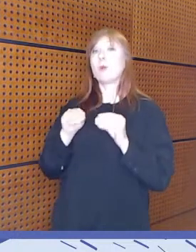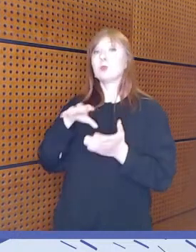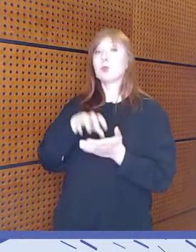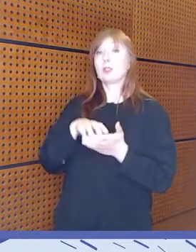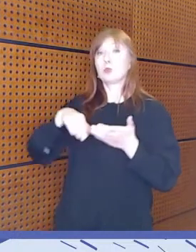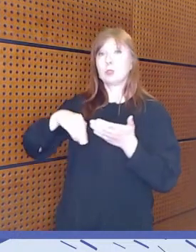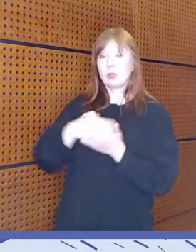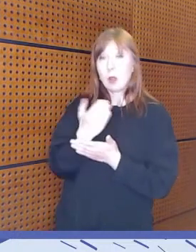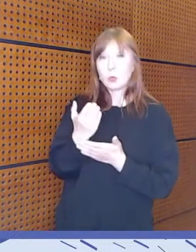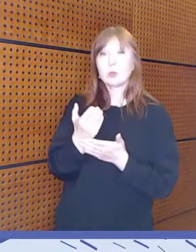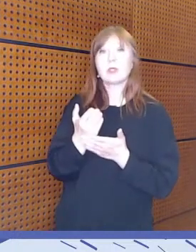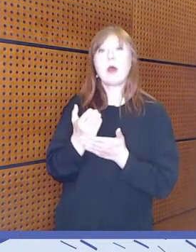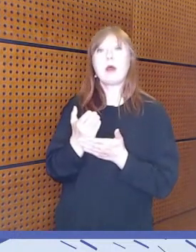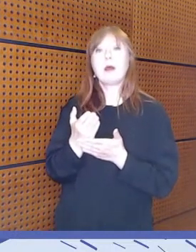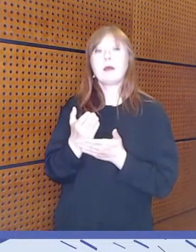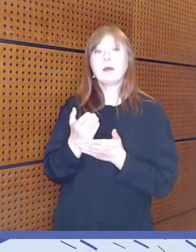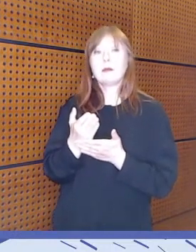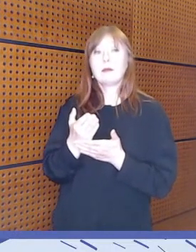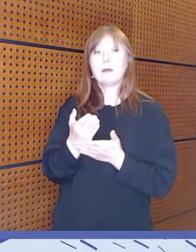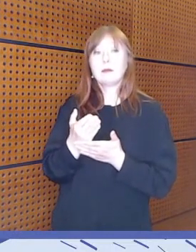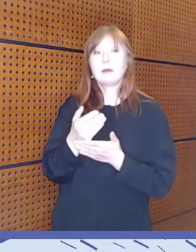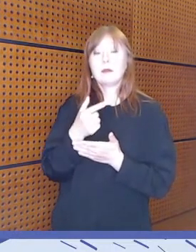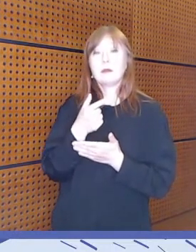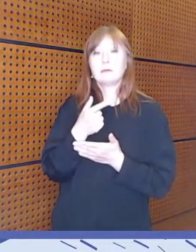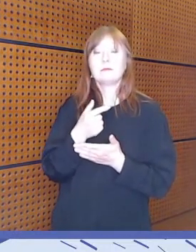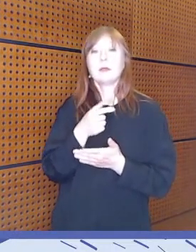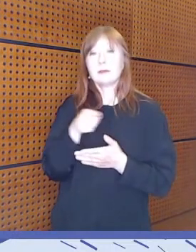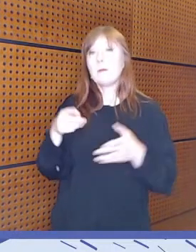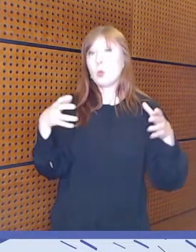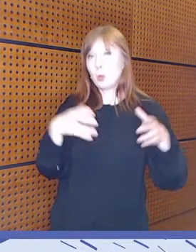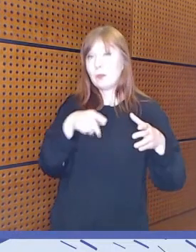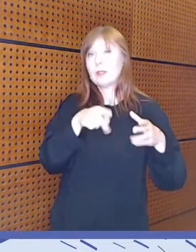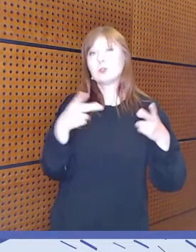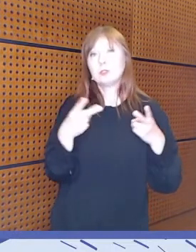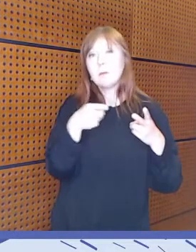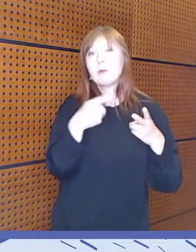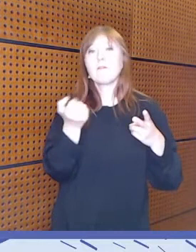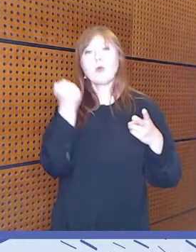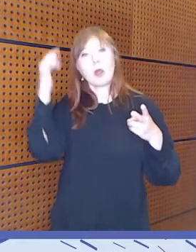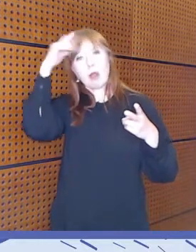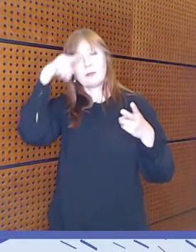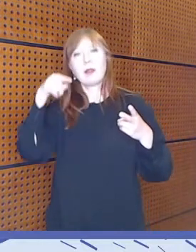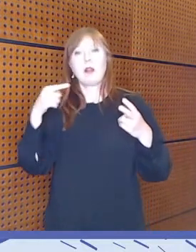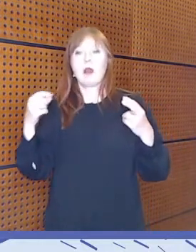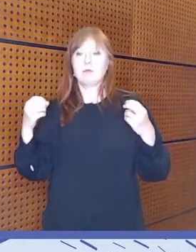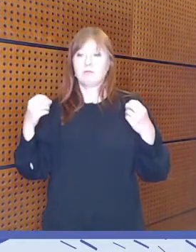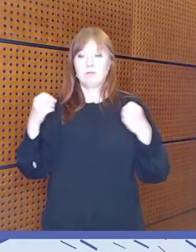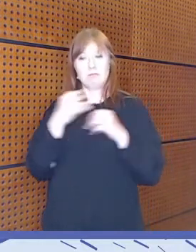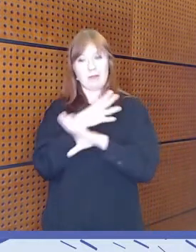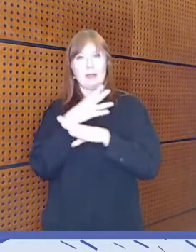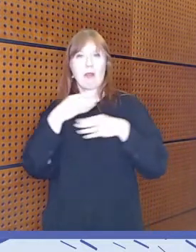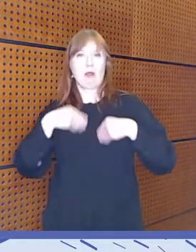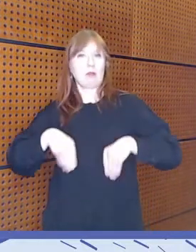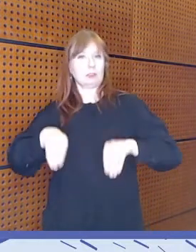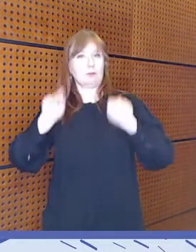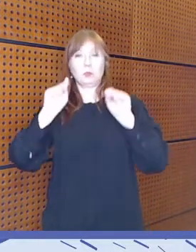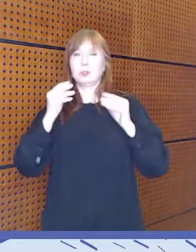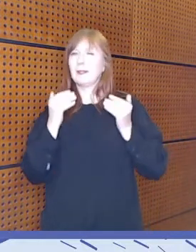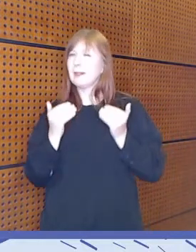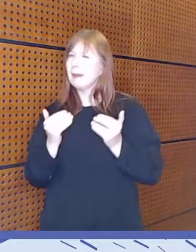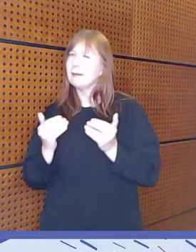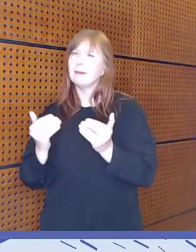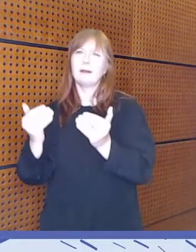-yhteisö on semmoinen, jonka kautta voisi ajatella, että tätä mediakasvatustakin paljon kehitetään ja viedään